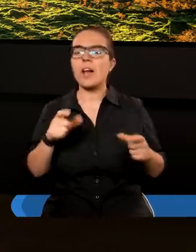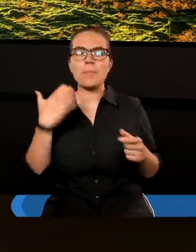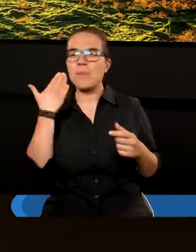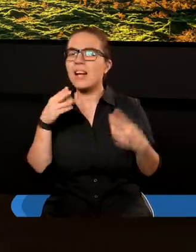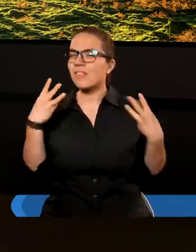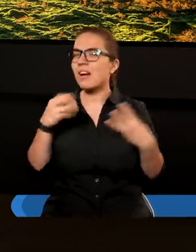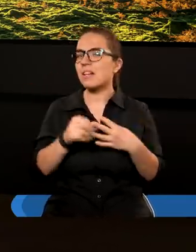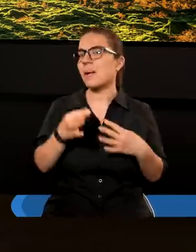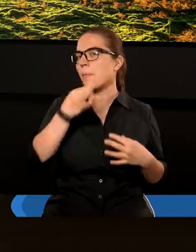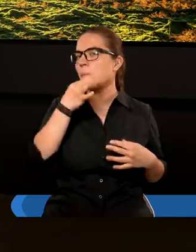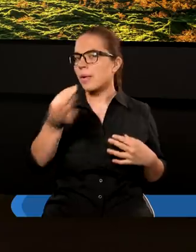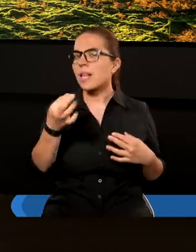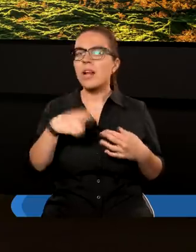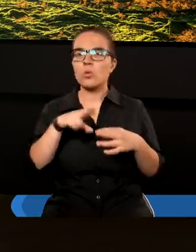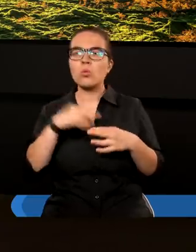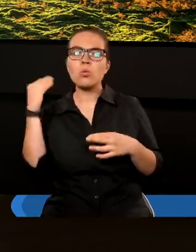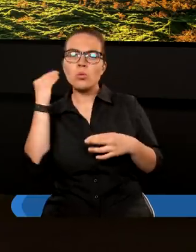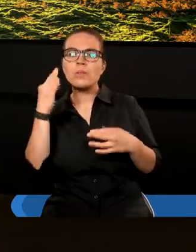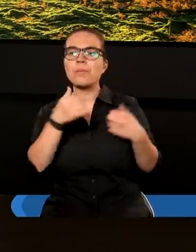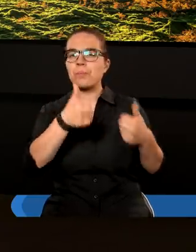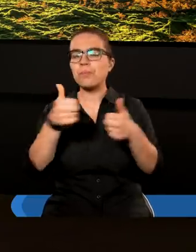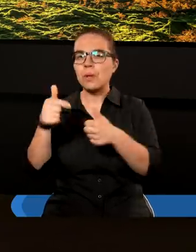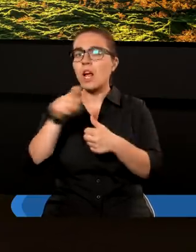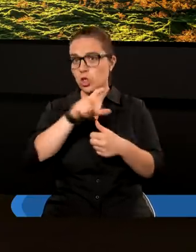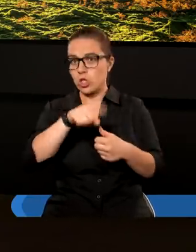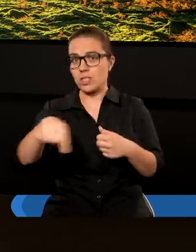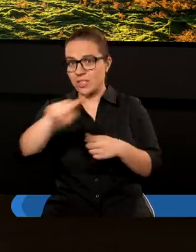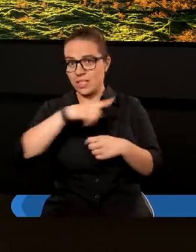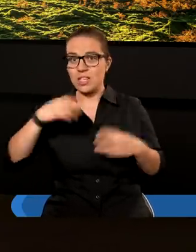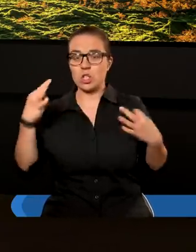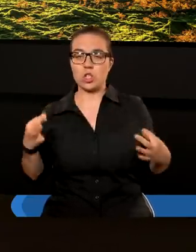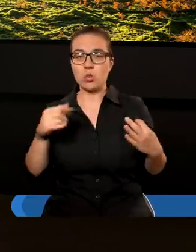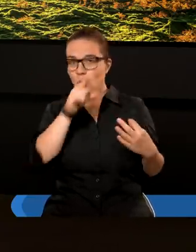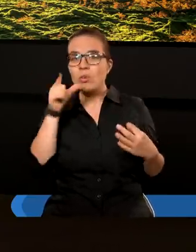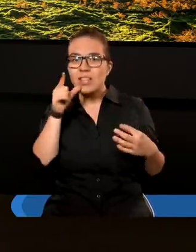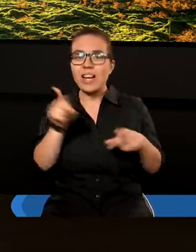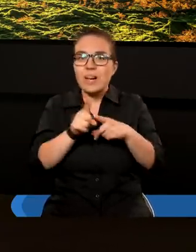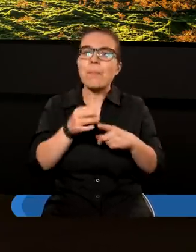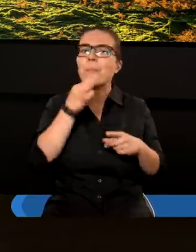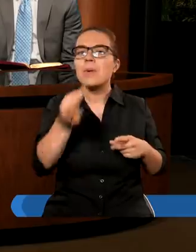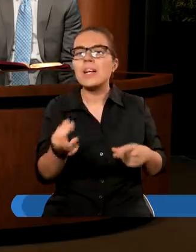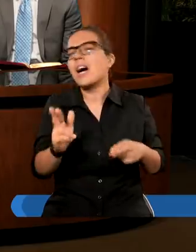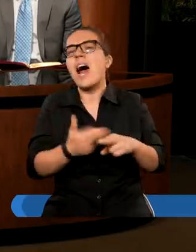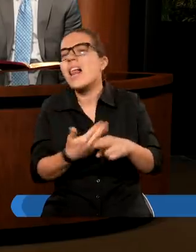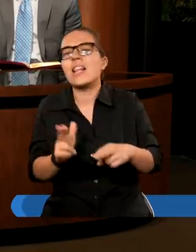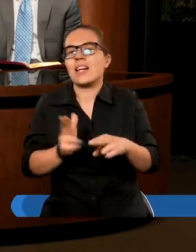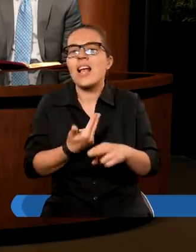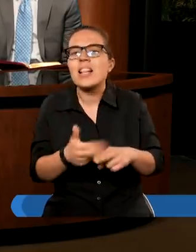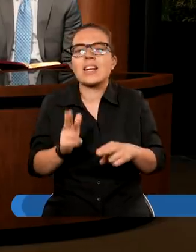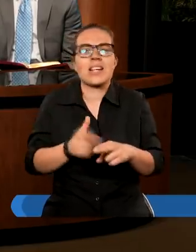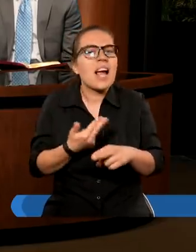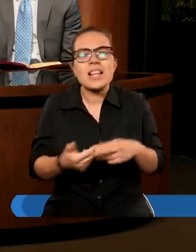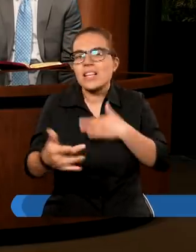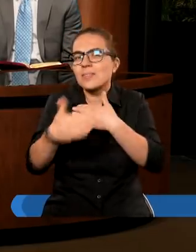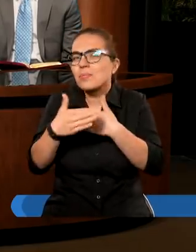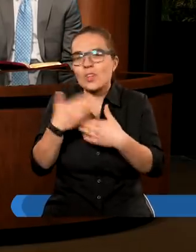Bardzo ważne pytanie, które postawili uczniowie. Czy dzisiaj ludzie zadają sobie to pytanie? Kiedy to nastąpi? Jak się skończy